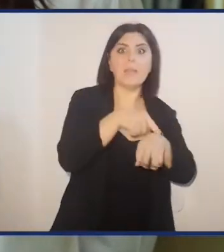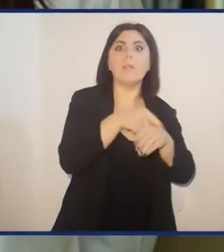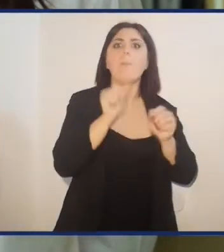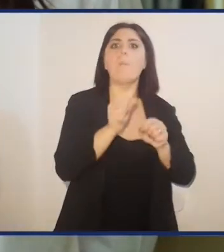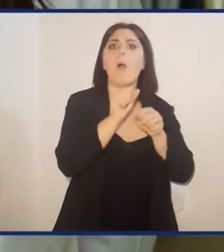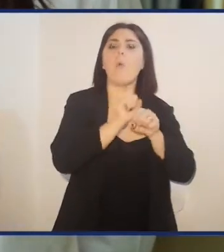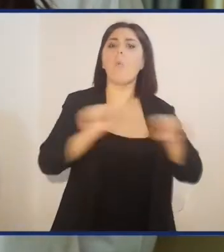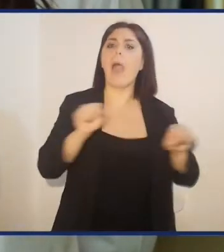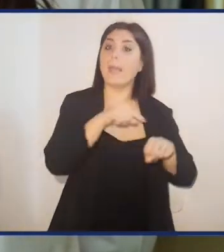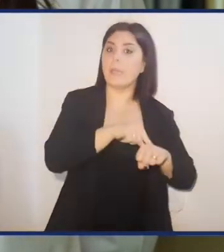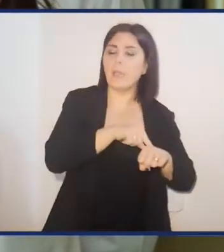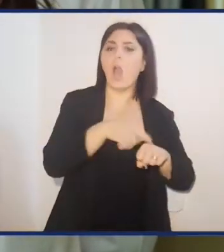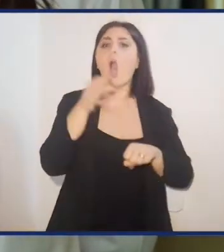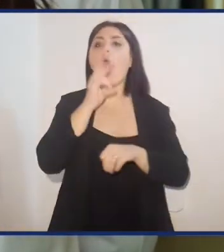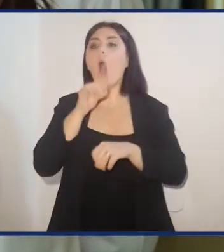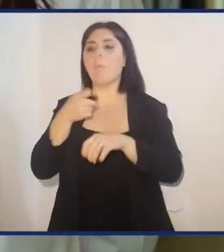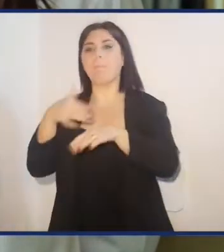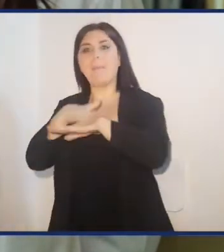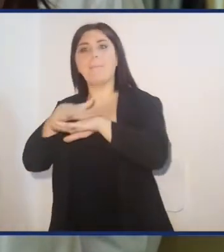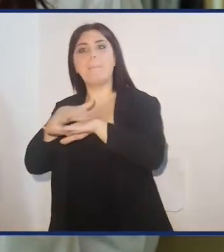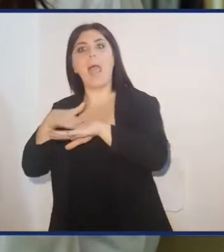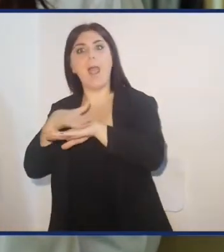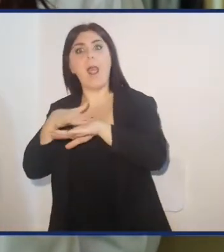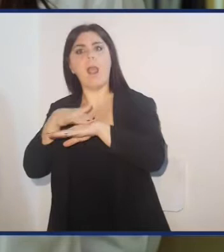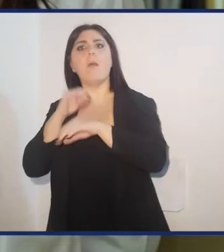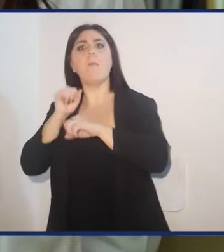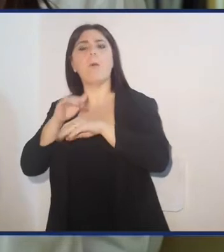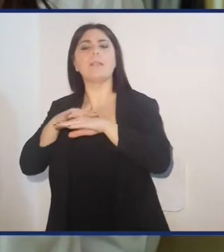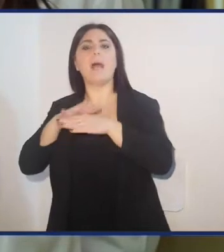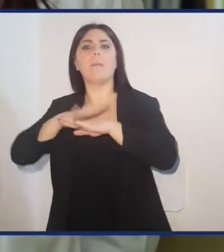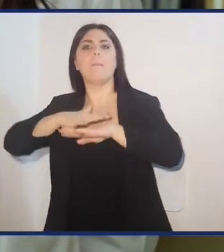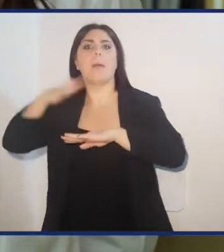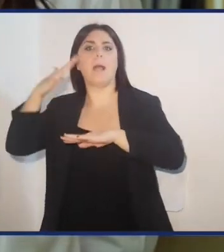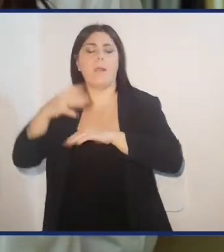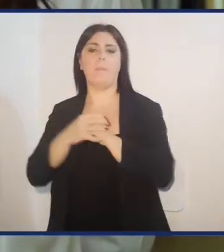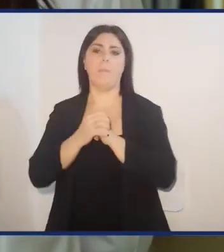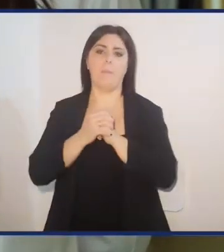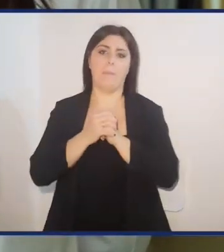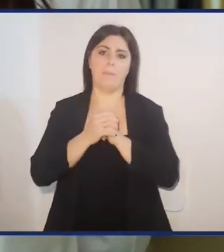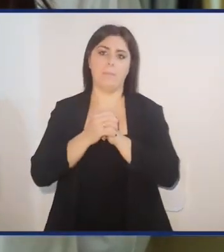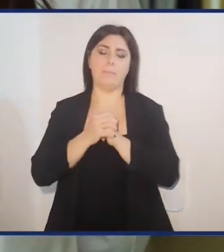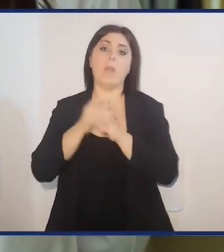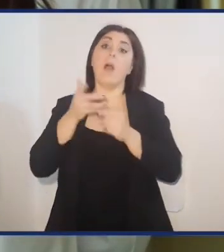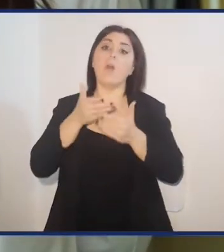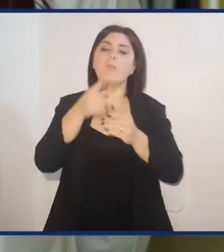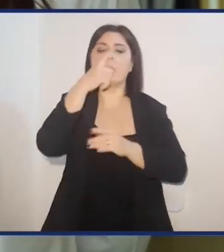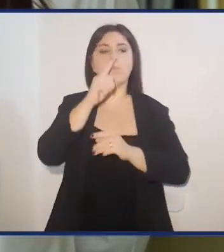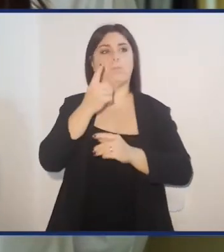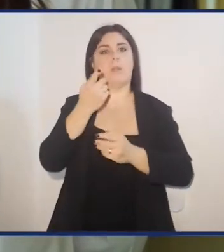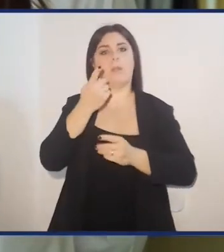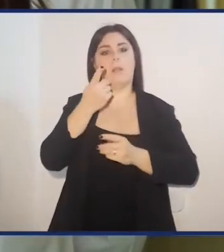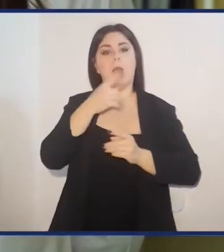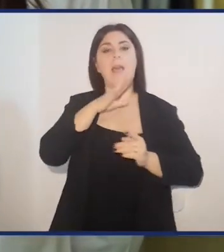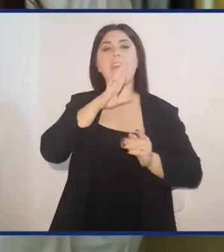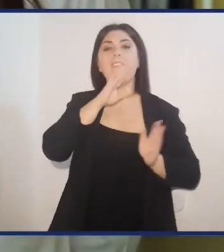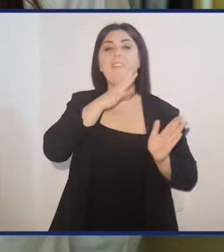levigare la pelle, idratare la pelle e aiuta anche per